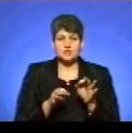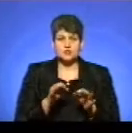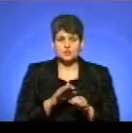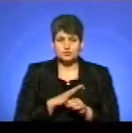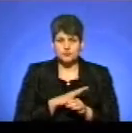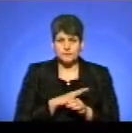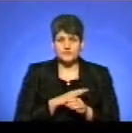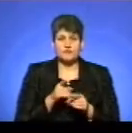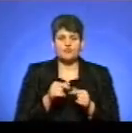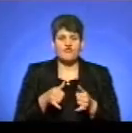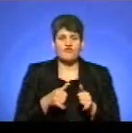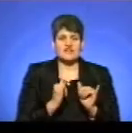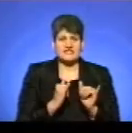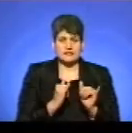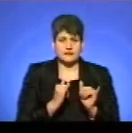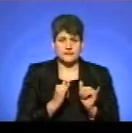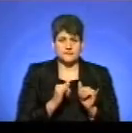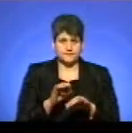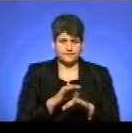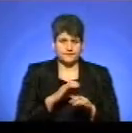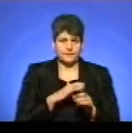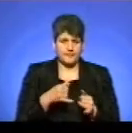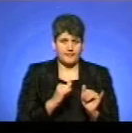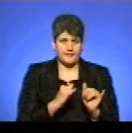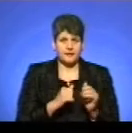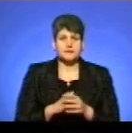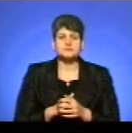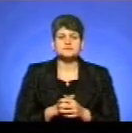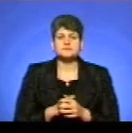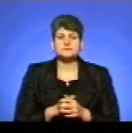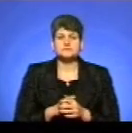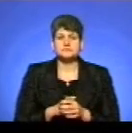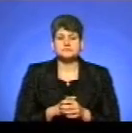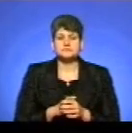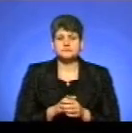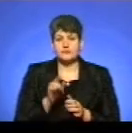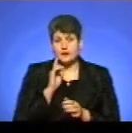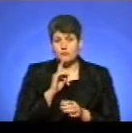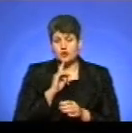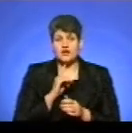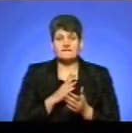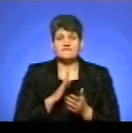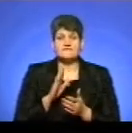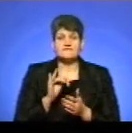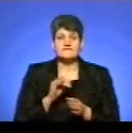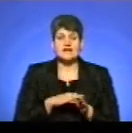виселений, і поки виконавча